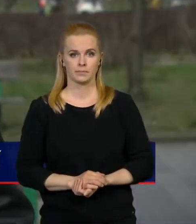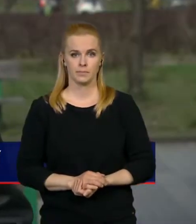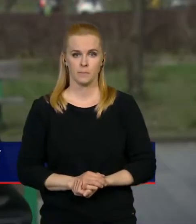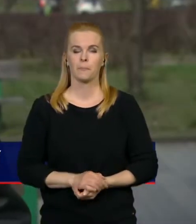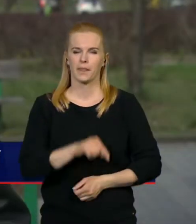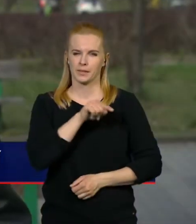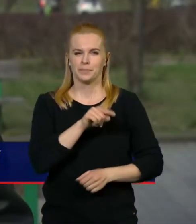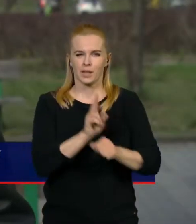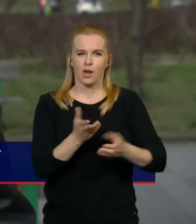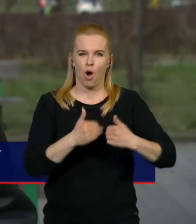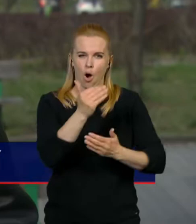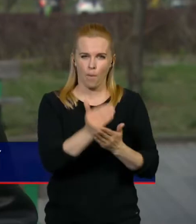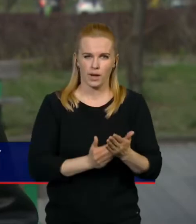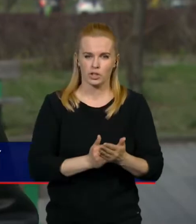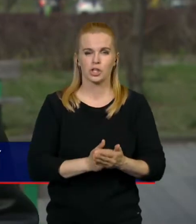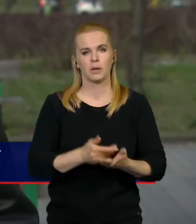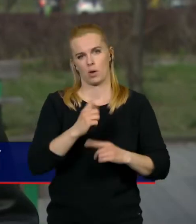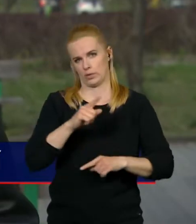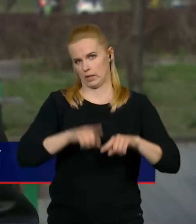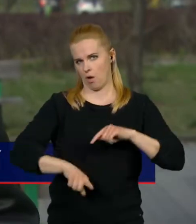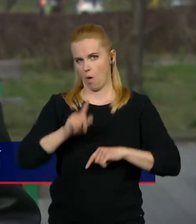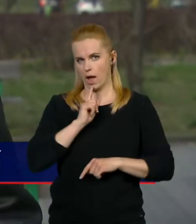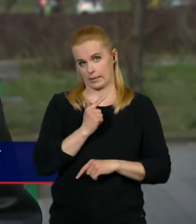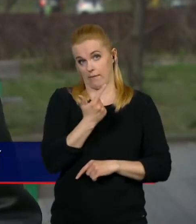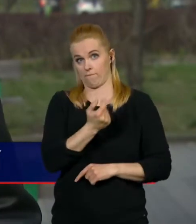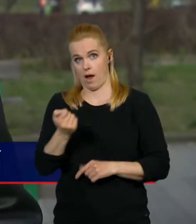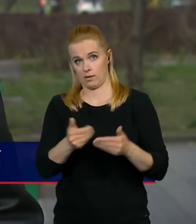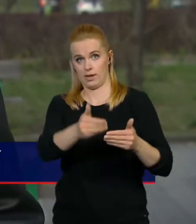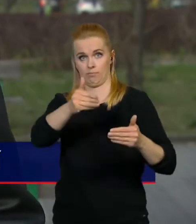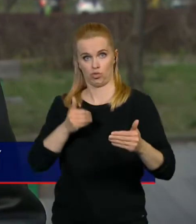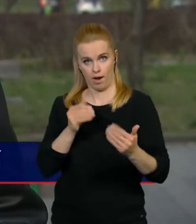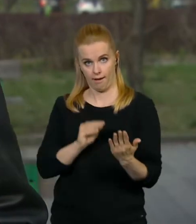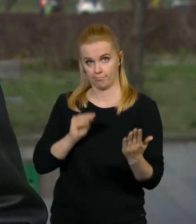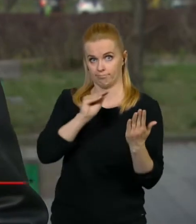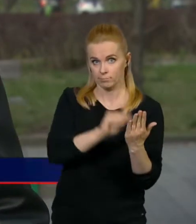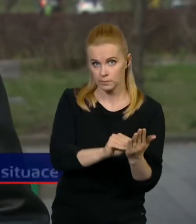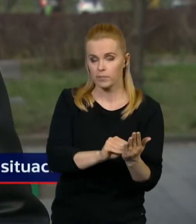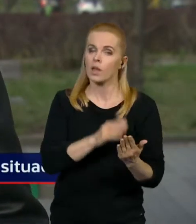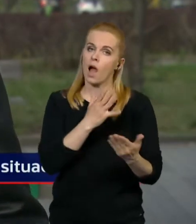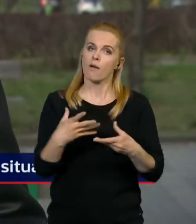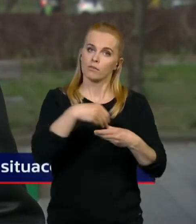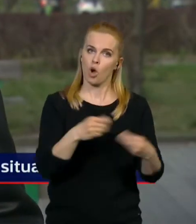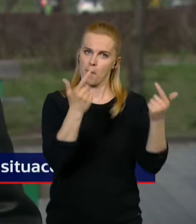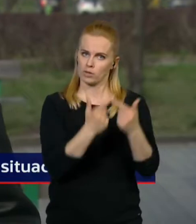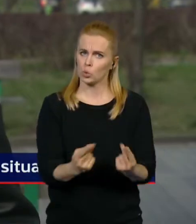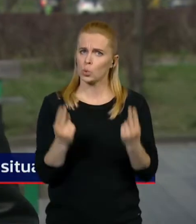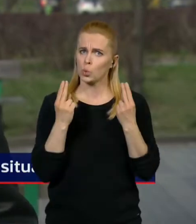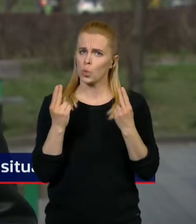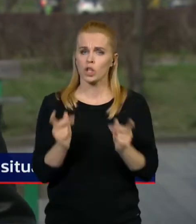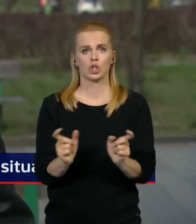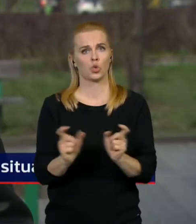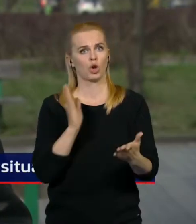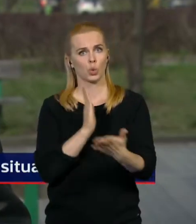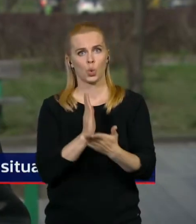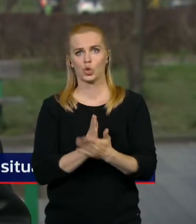Ne, tohle opatření se objevilo asi před dvěmi dněmi s nějakým takovým vysvětlením, že je to nutné, protože nebude už